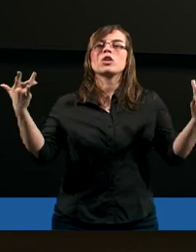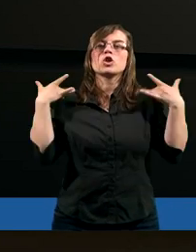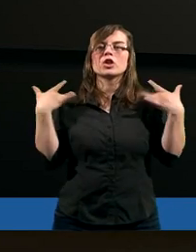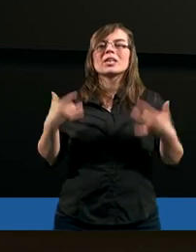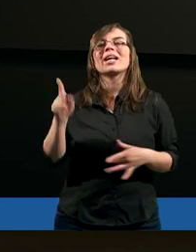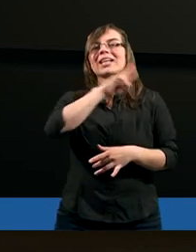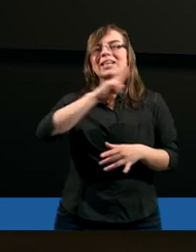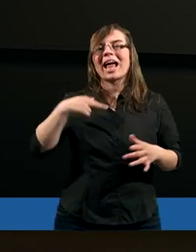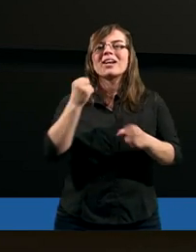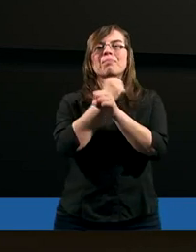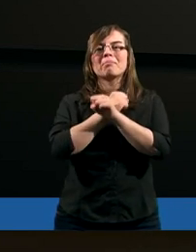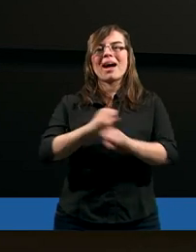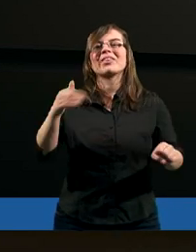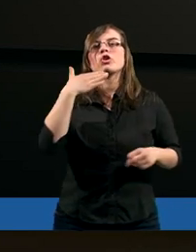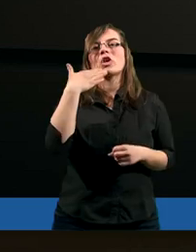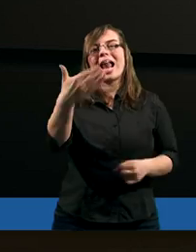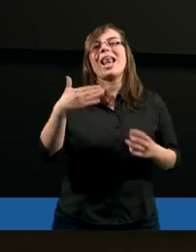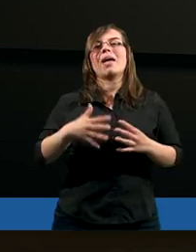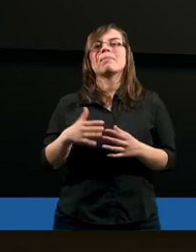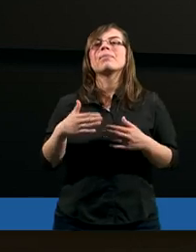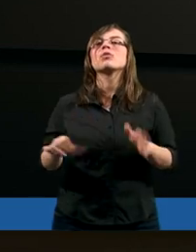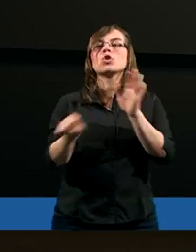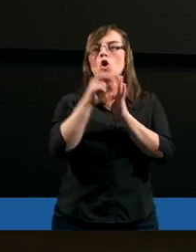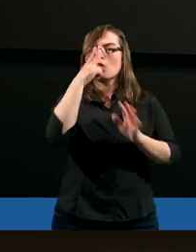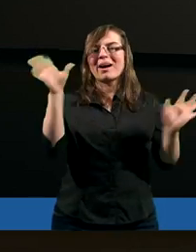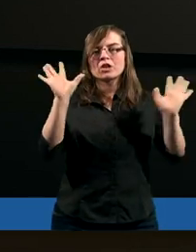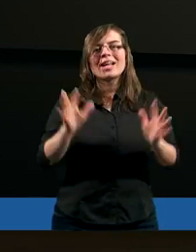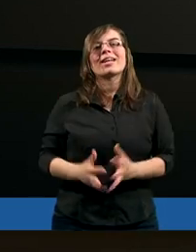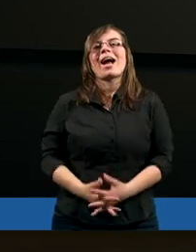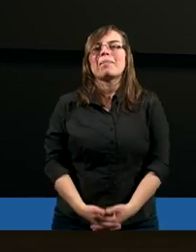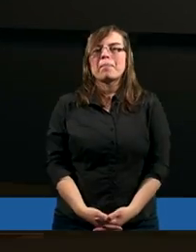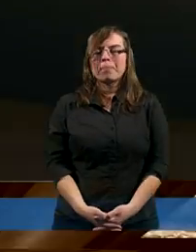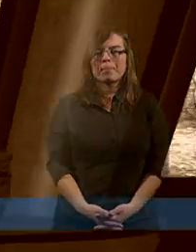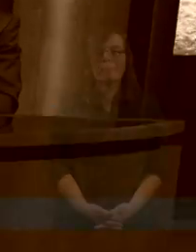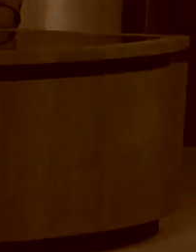przez życie z naszym Zbawicielem. Do zobaczenia.